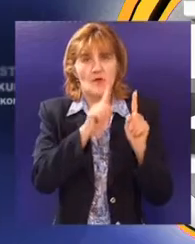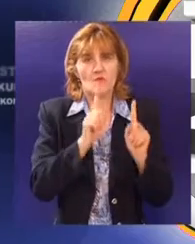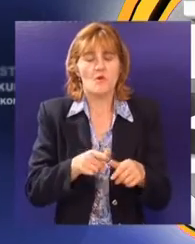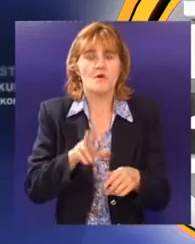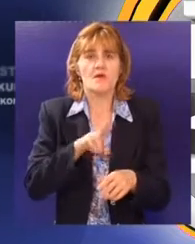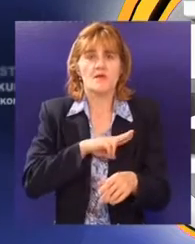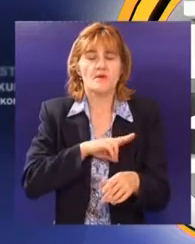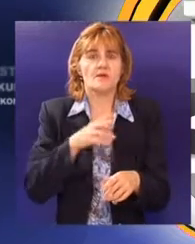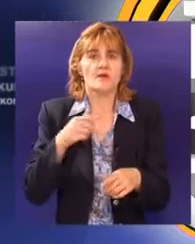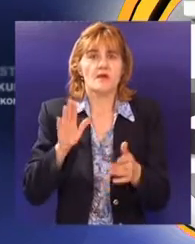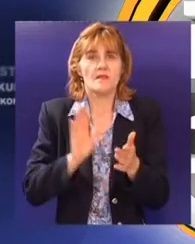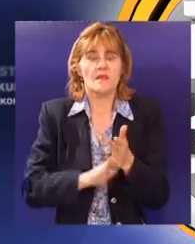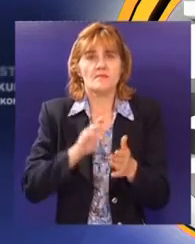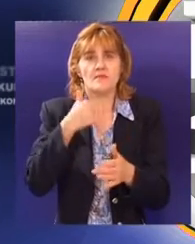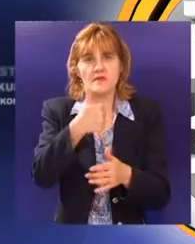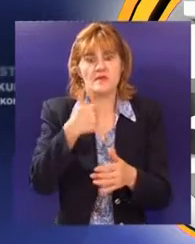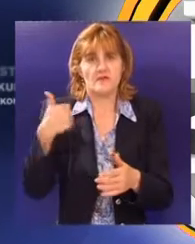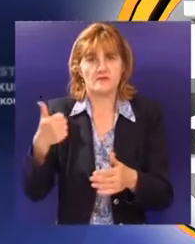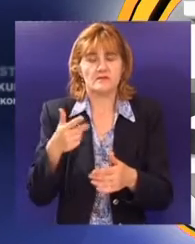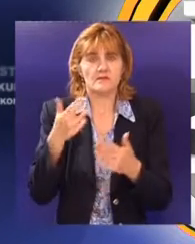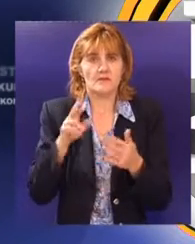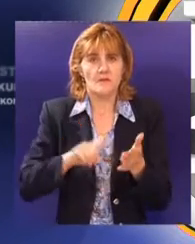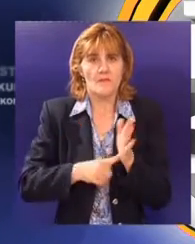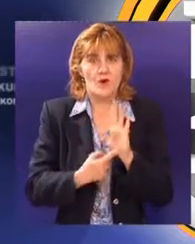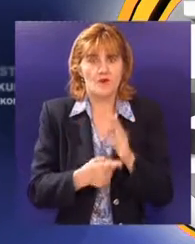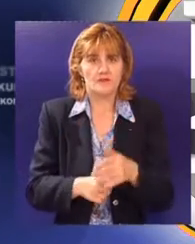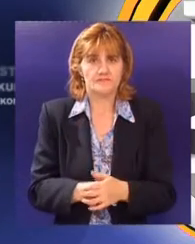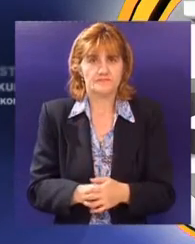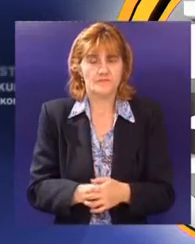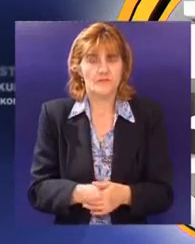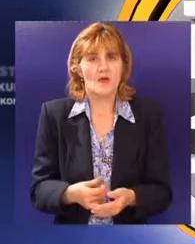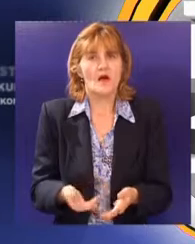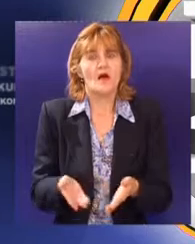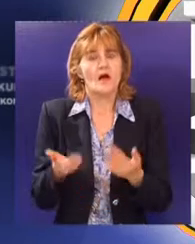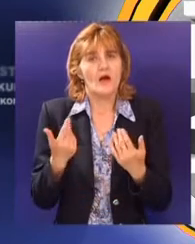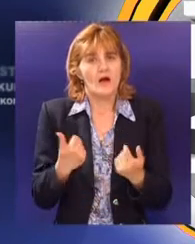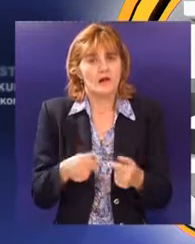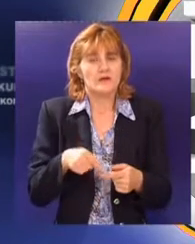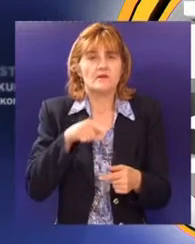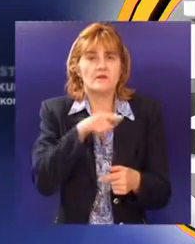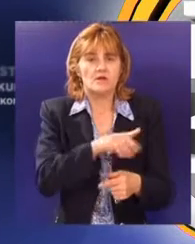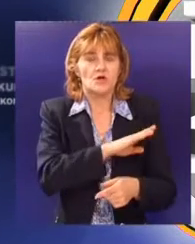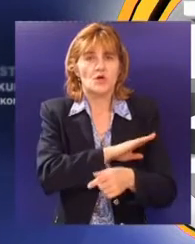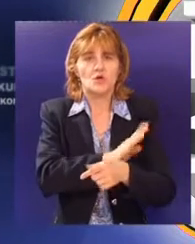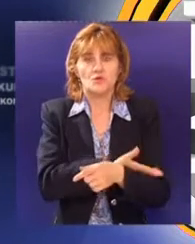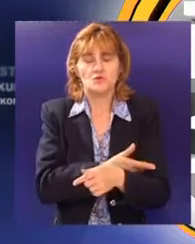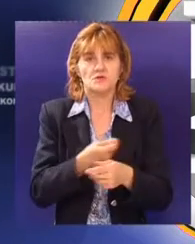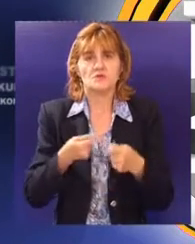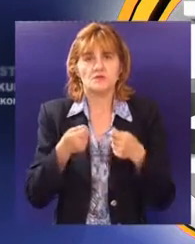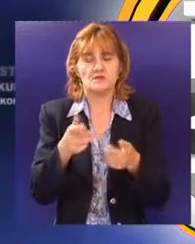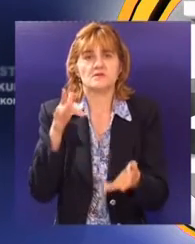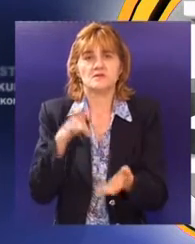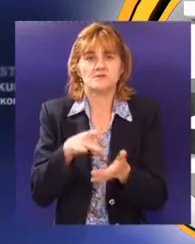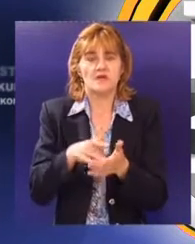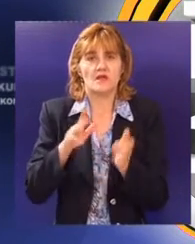osvojiti najmanje po jedan poen iz oba predmeta. Ali ti učenici onda se raspoređuju za srednje